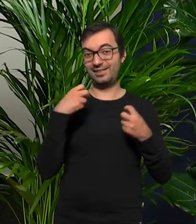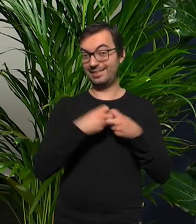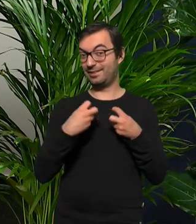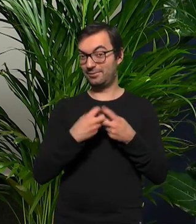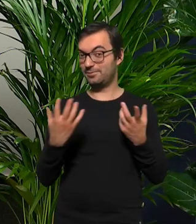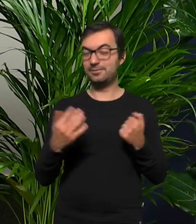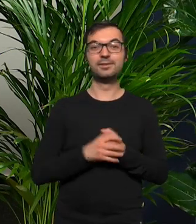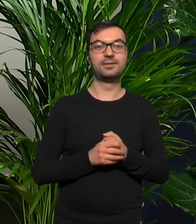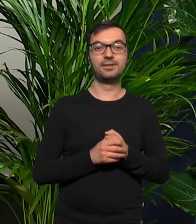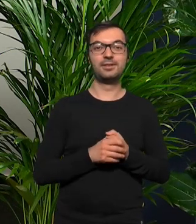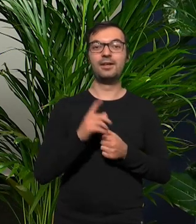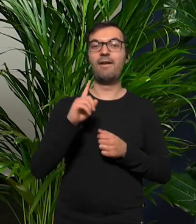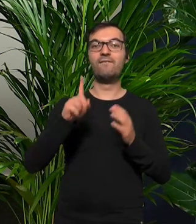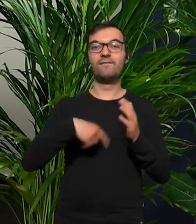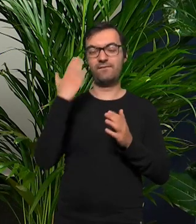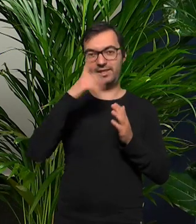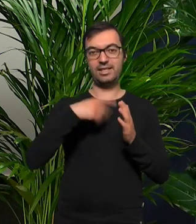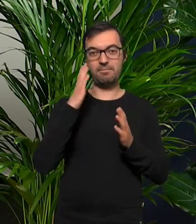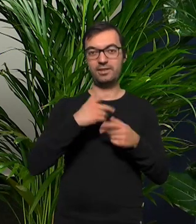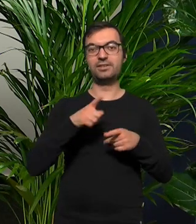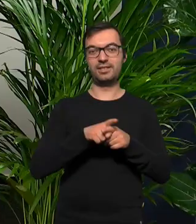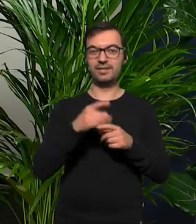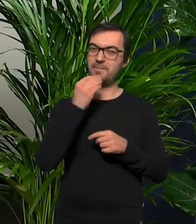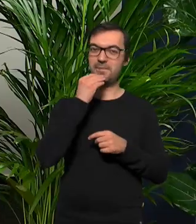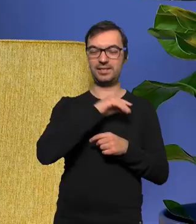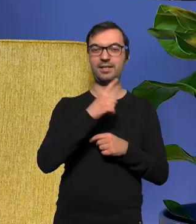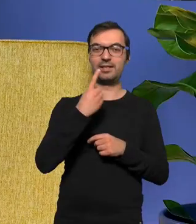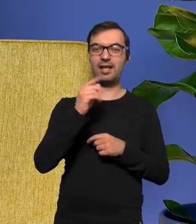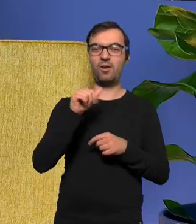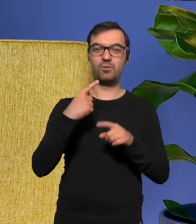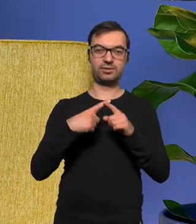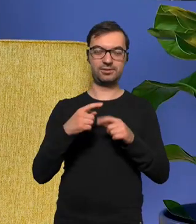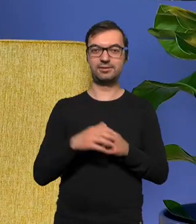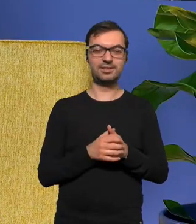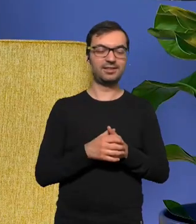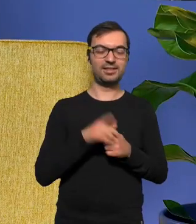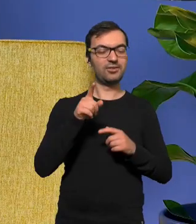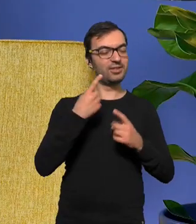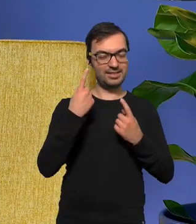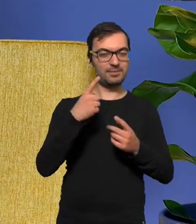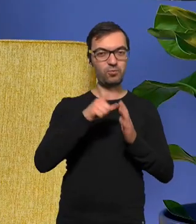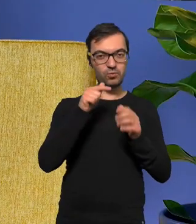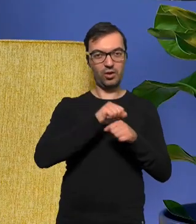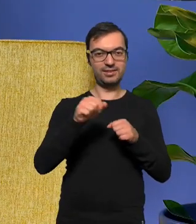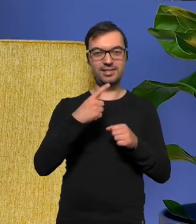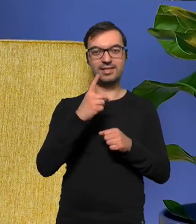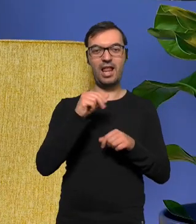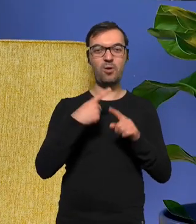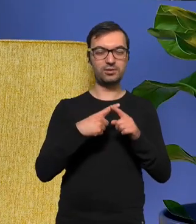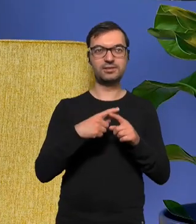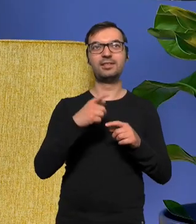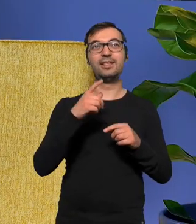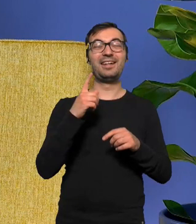i czy vinyl też będzie w wersji deluxe? winyl samson jest deluxe koncert online